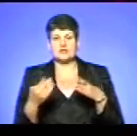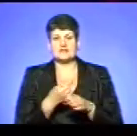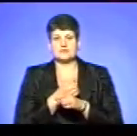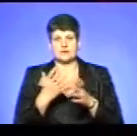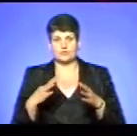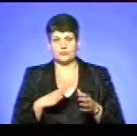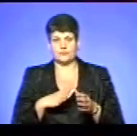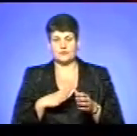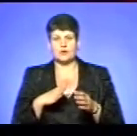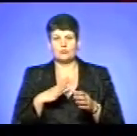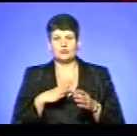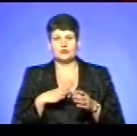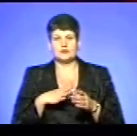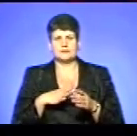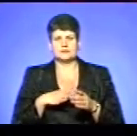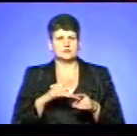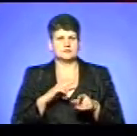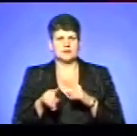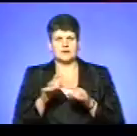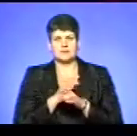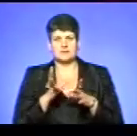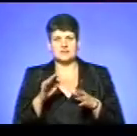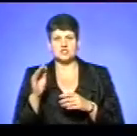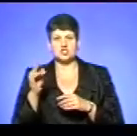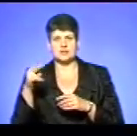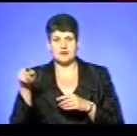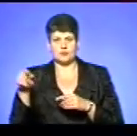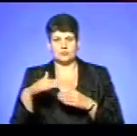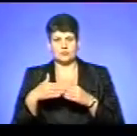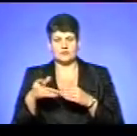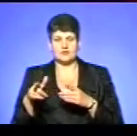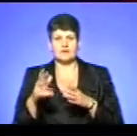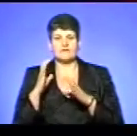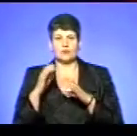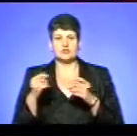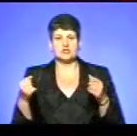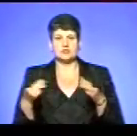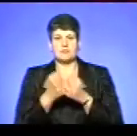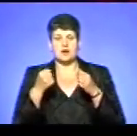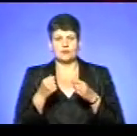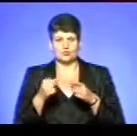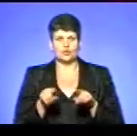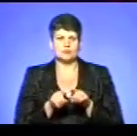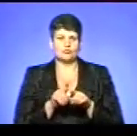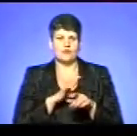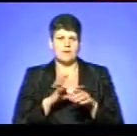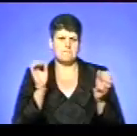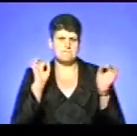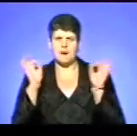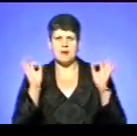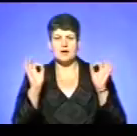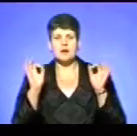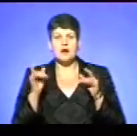Дуже був такий різкий бабаха. У нас тут вже де, і воно, деколи вагони щіпляють, то теж такі бабахи бувають. Але то було,